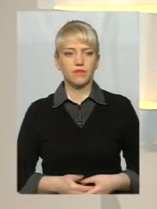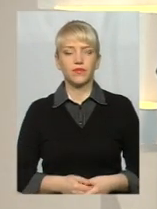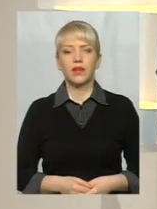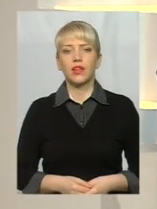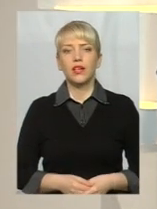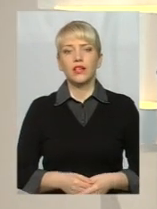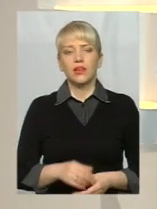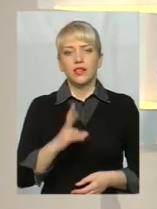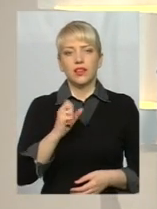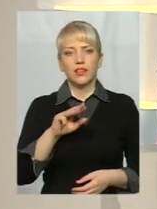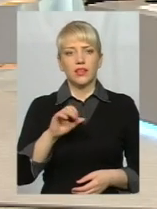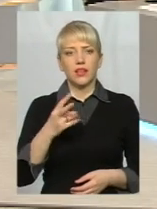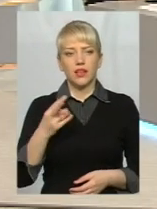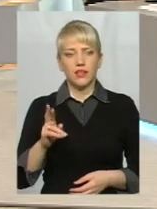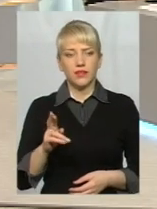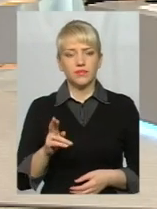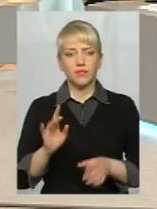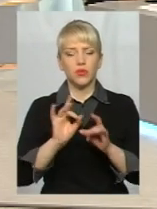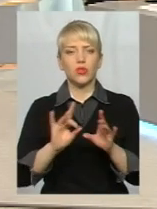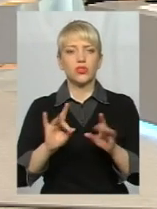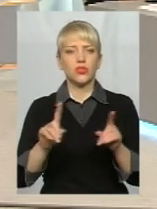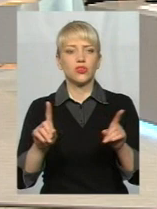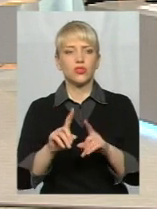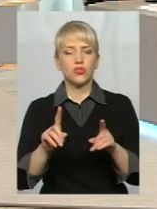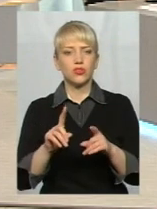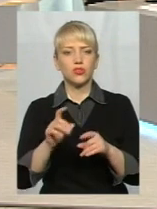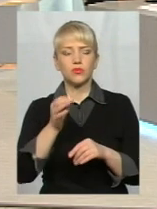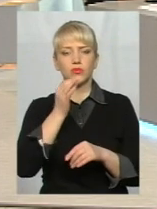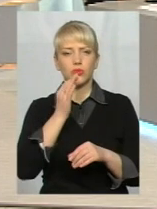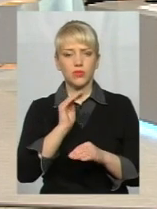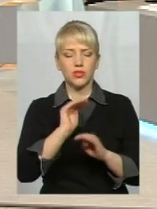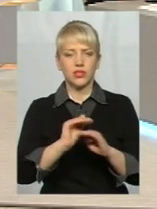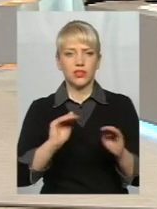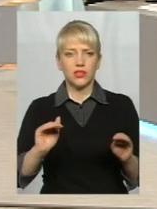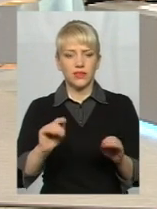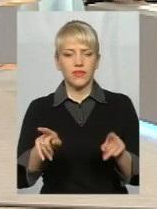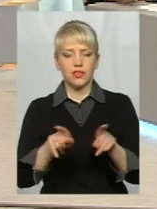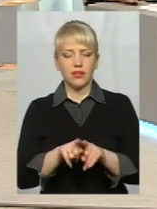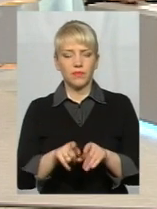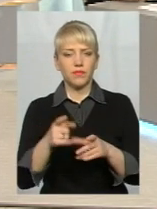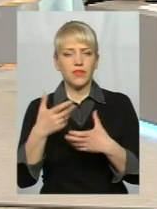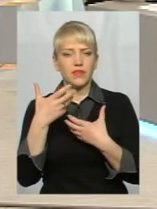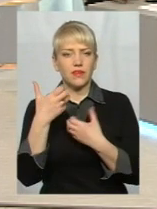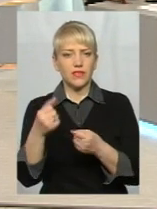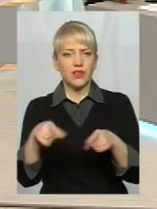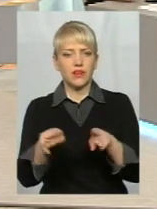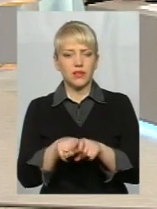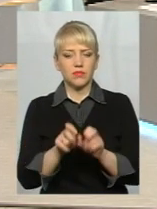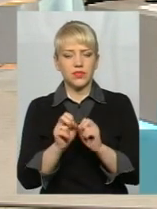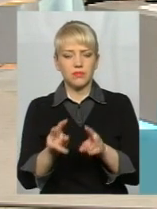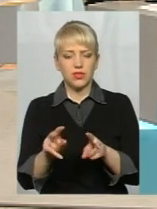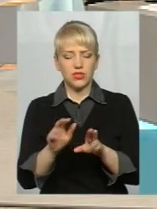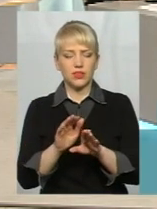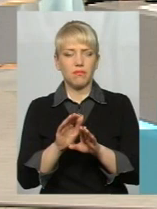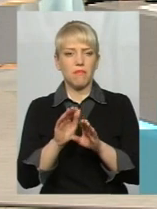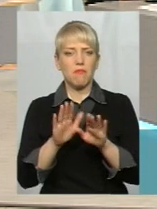Пані Наталю, поясніть, що ж вабить підлітків у такі небезпечні місця заради фотографії або кількості лайків у